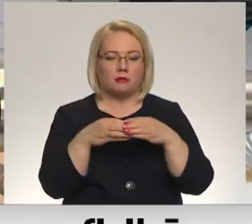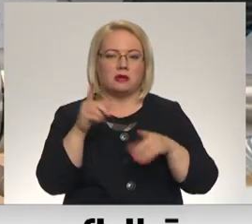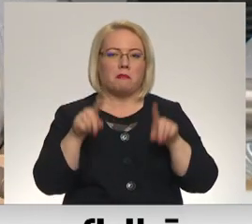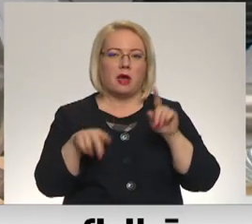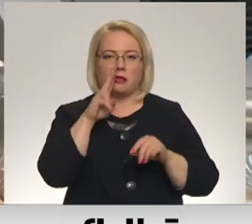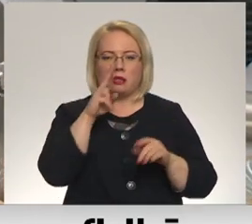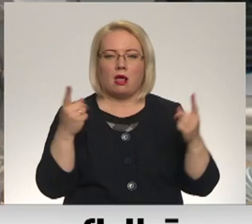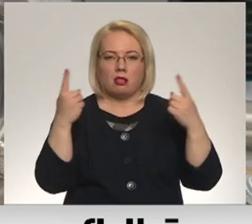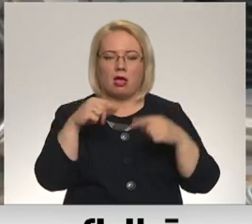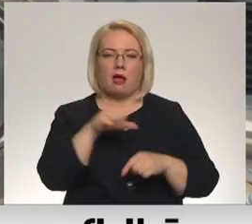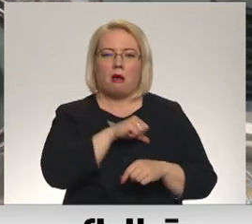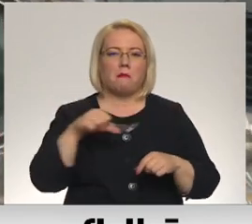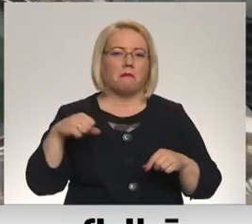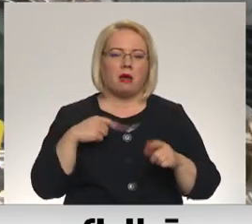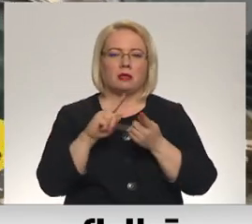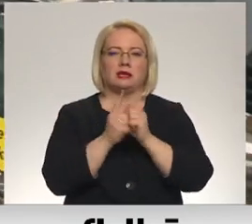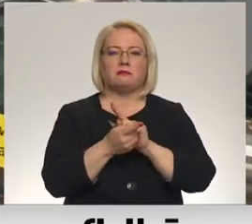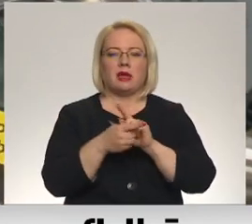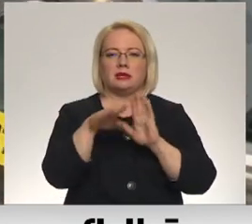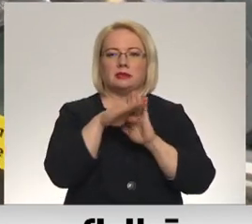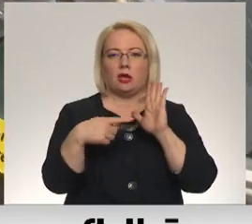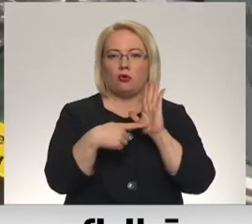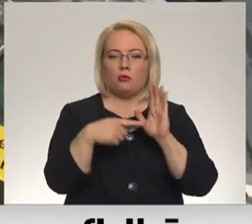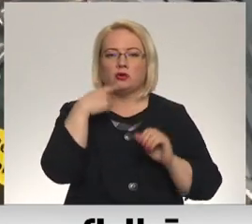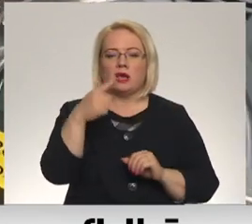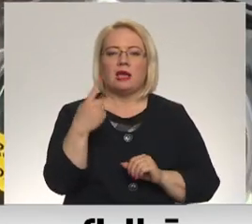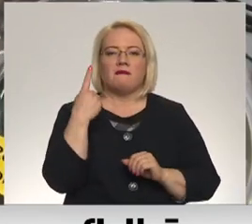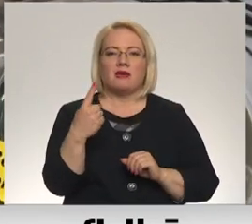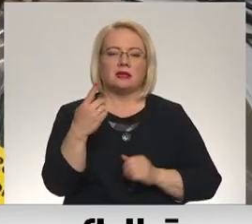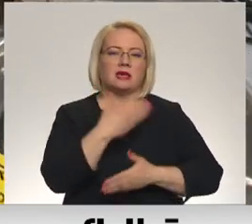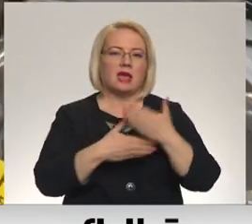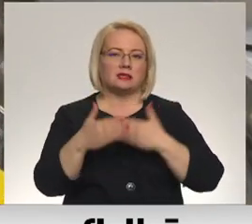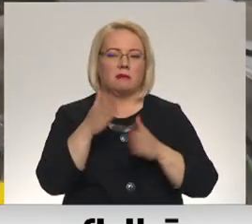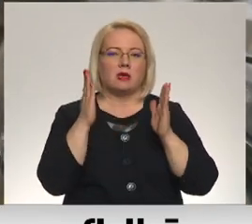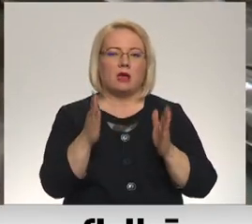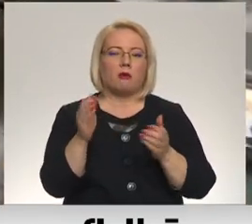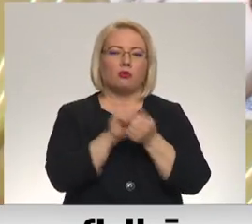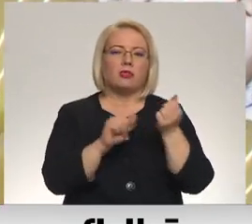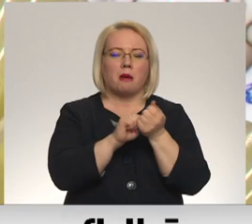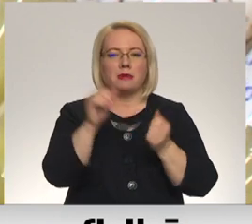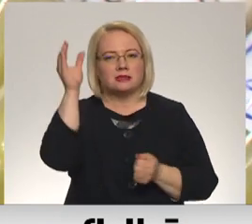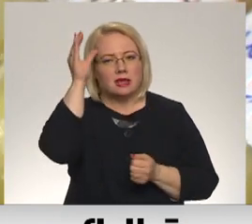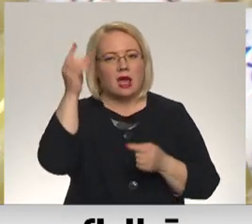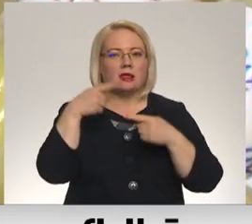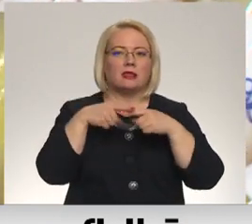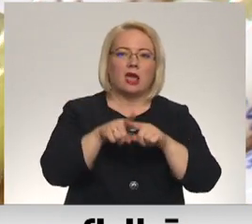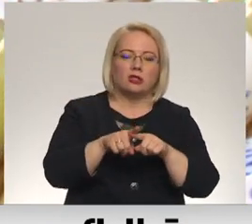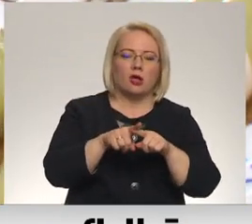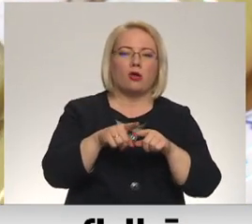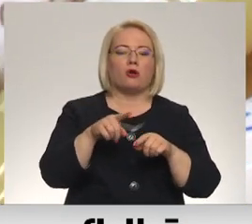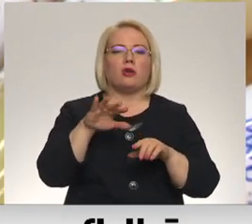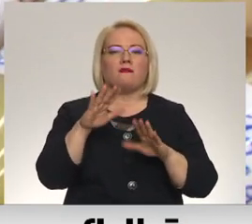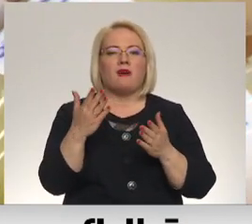laikā pati veiks izmaiņas likumā, nosakot, ka vismas viens pārbaudas darbs ir dabas zinātņu, tehnoloģiju, inženieru zinātņu vai